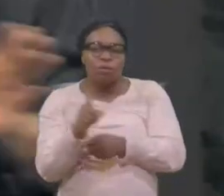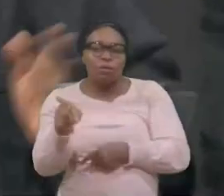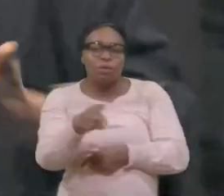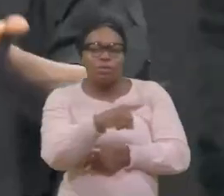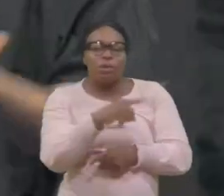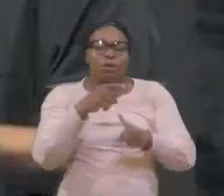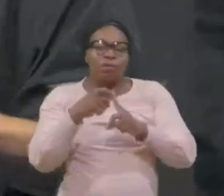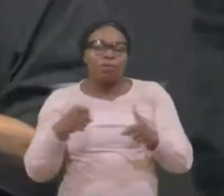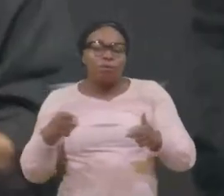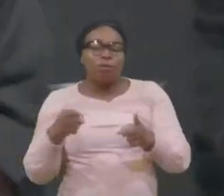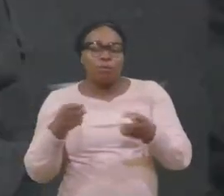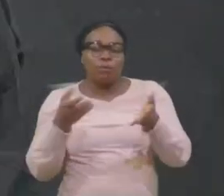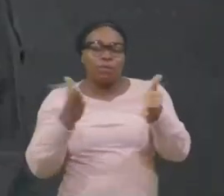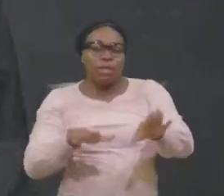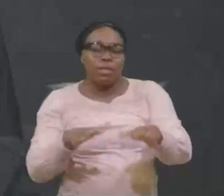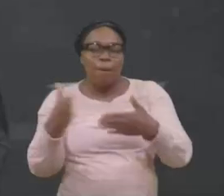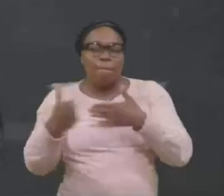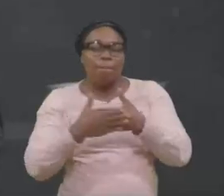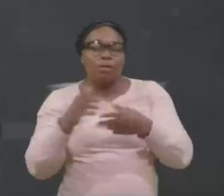de la mort à la vie